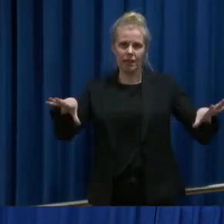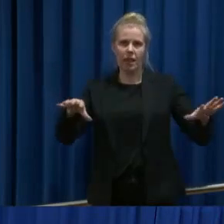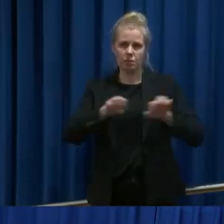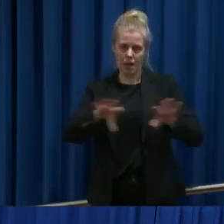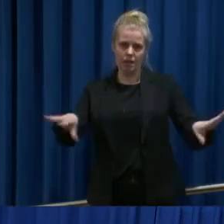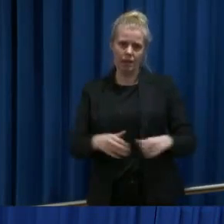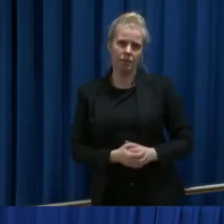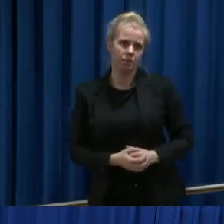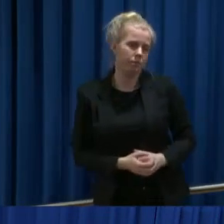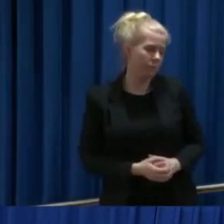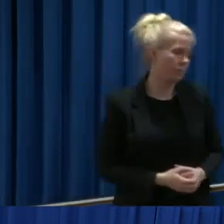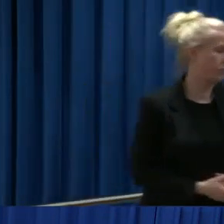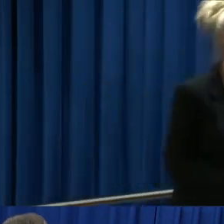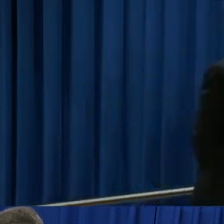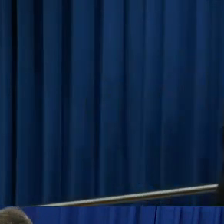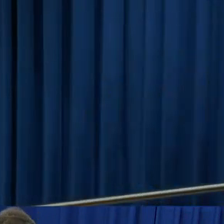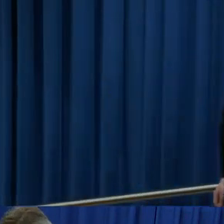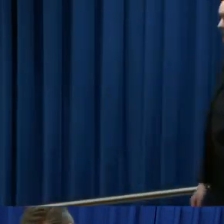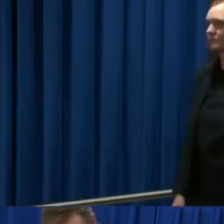2, og så kan NRK gjøre seg klare.